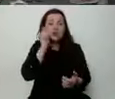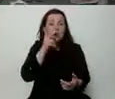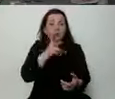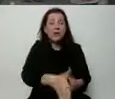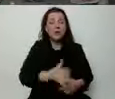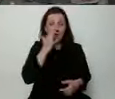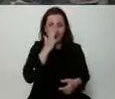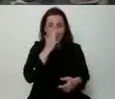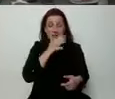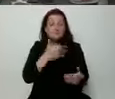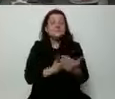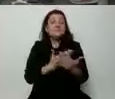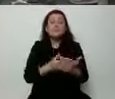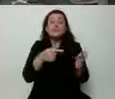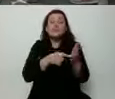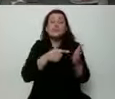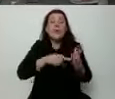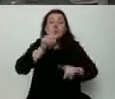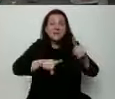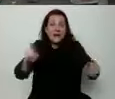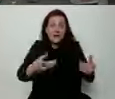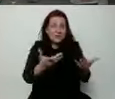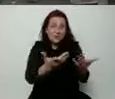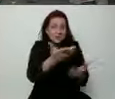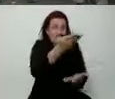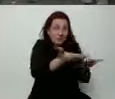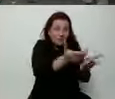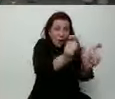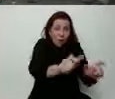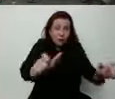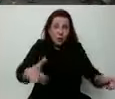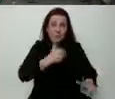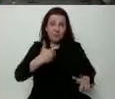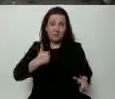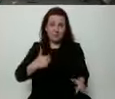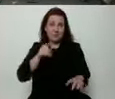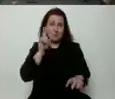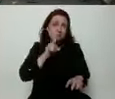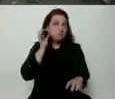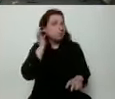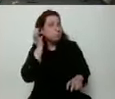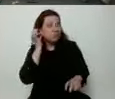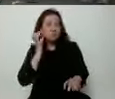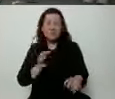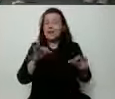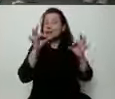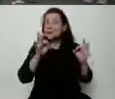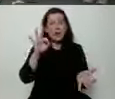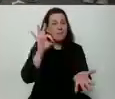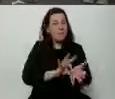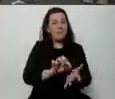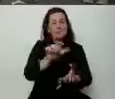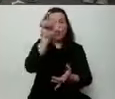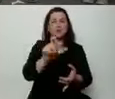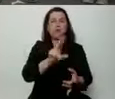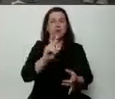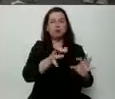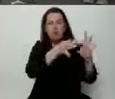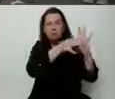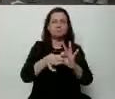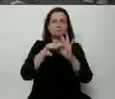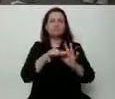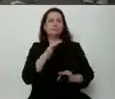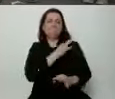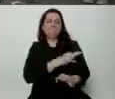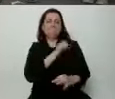Dlatego, że to zależy tylko i wyłącznie od Polek i Polaków. I dzisiaj jedno jest pewne, że partyjny prezydent związany z tą władzą,